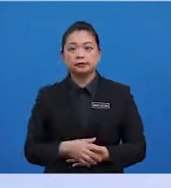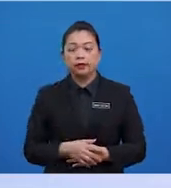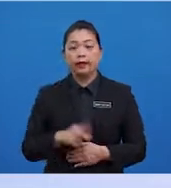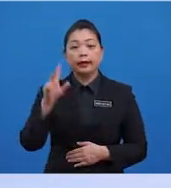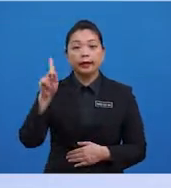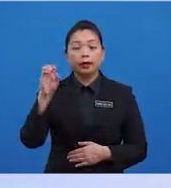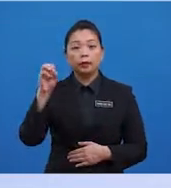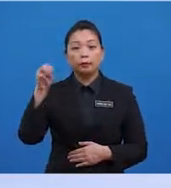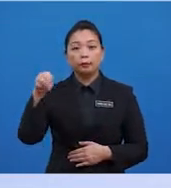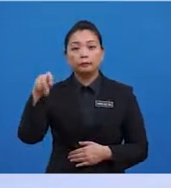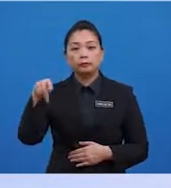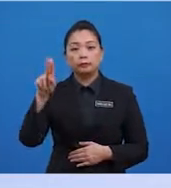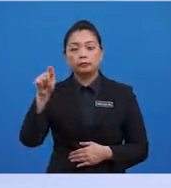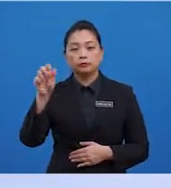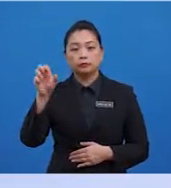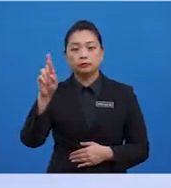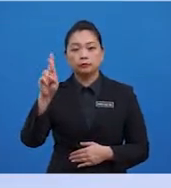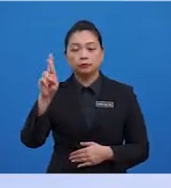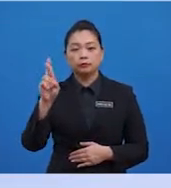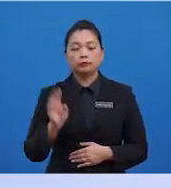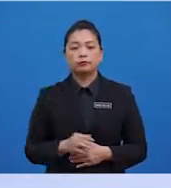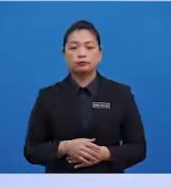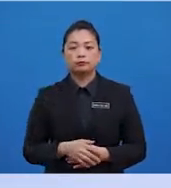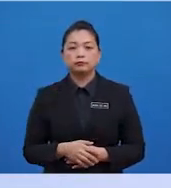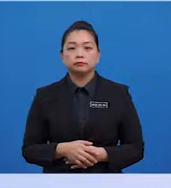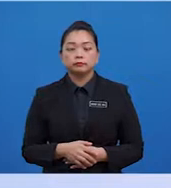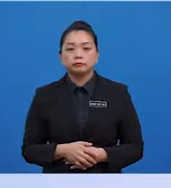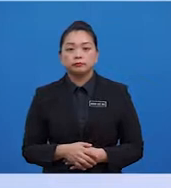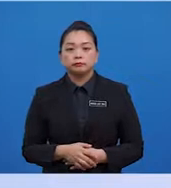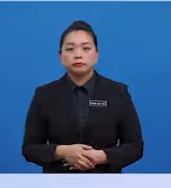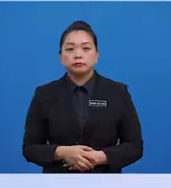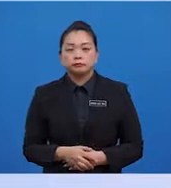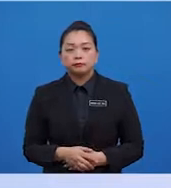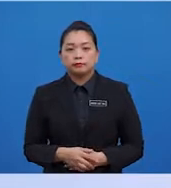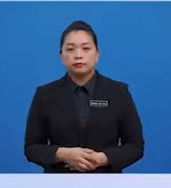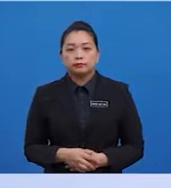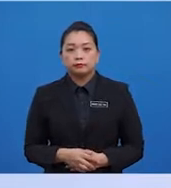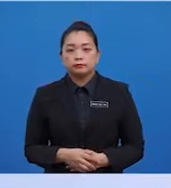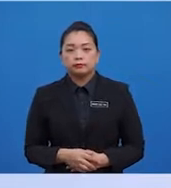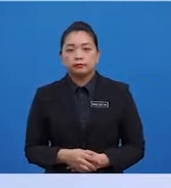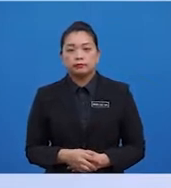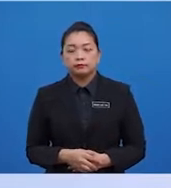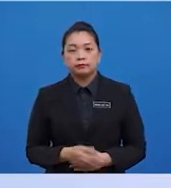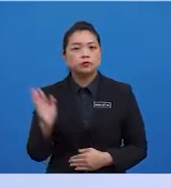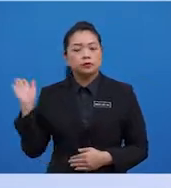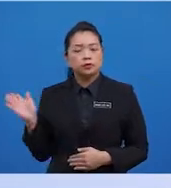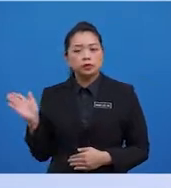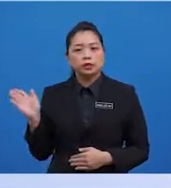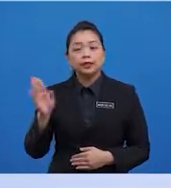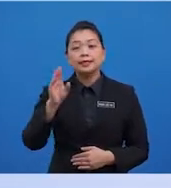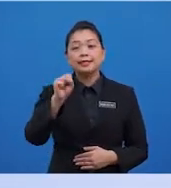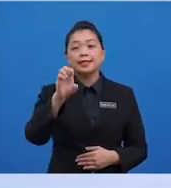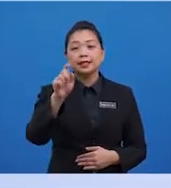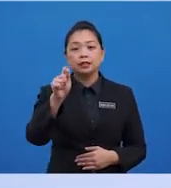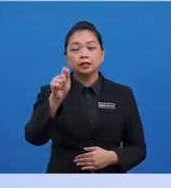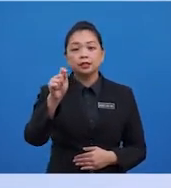K-O-M-P-U-T-E-R. Tutup tanda kurung dakar. Set-set data ini